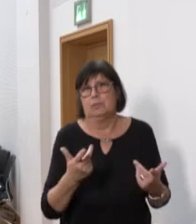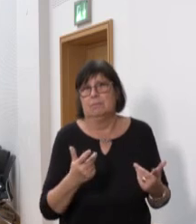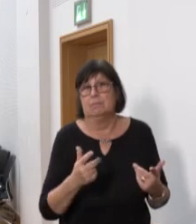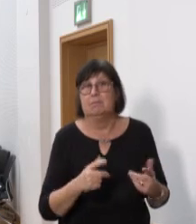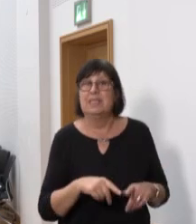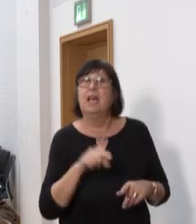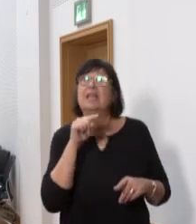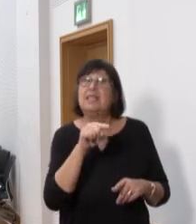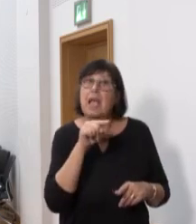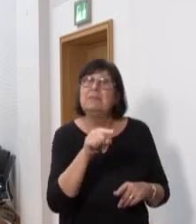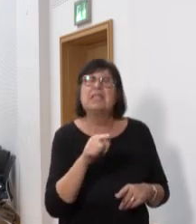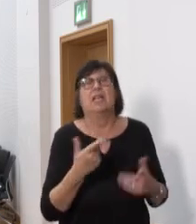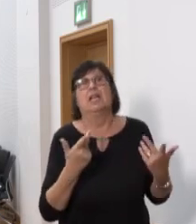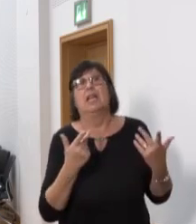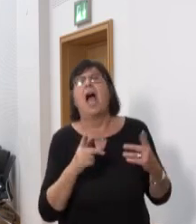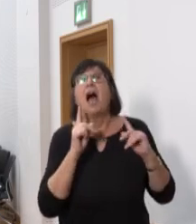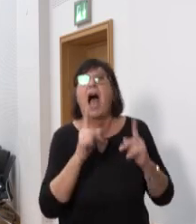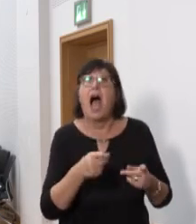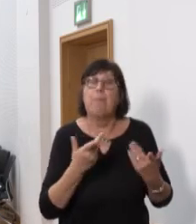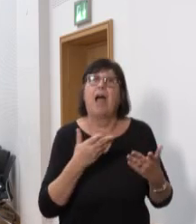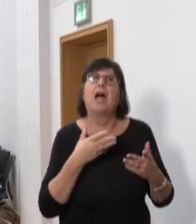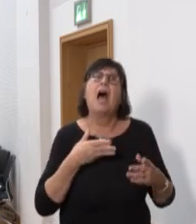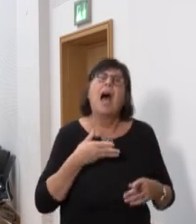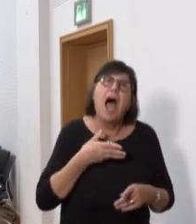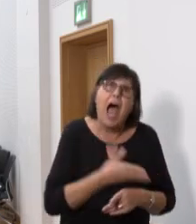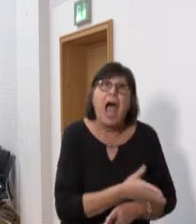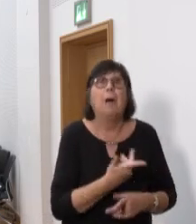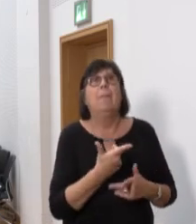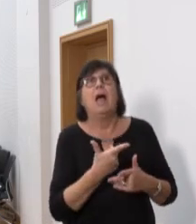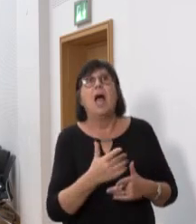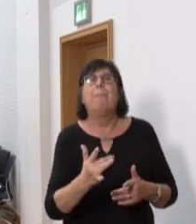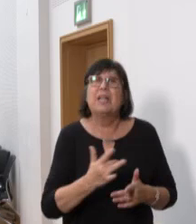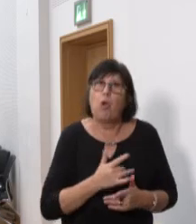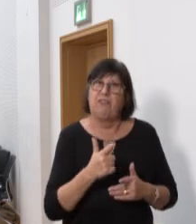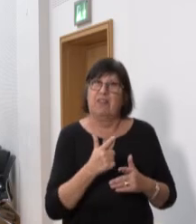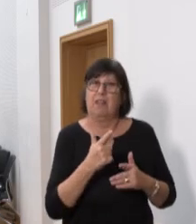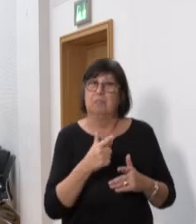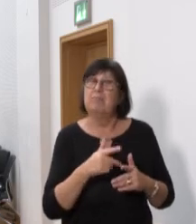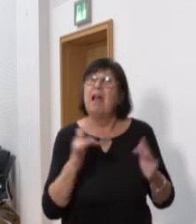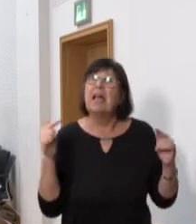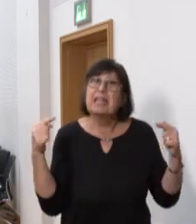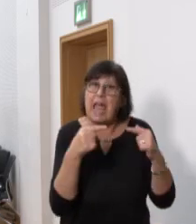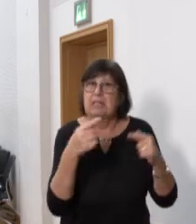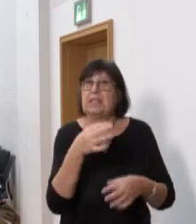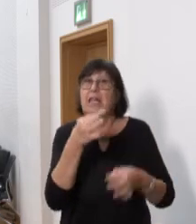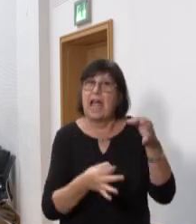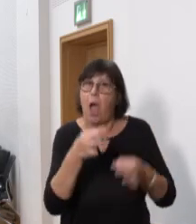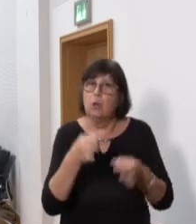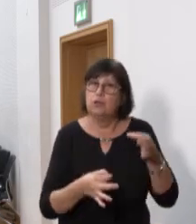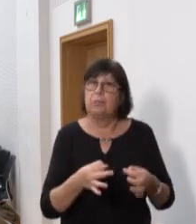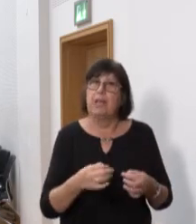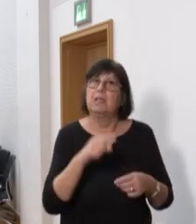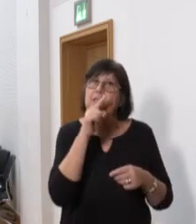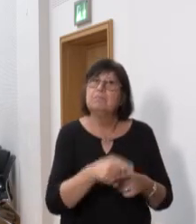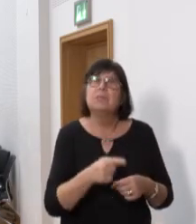Indem Sie aber Armutsbetroffene gegeneinander ausspielen, tragen Sie aktiv und mit voller Absicht